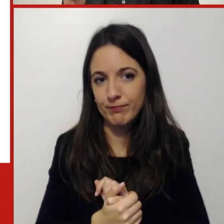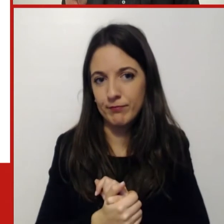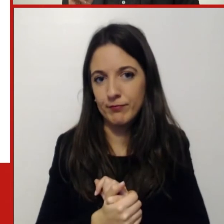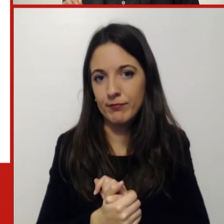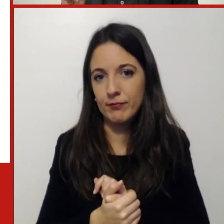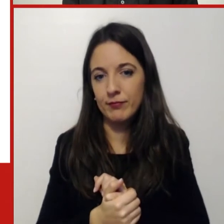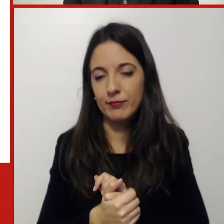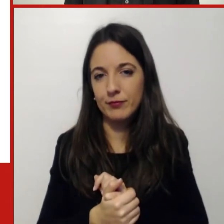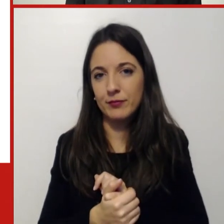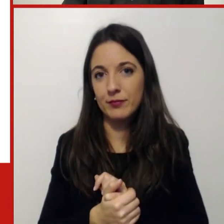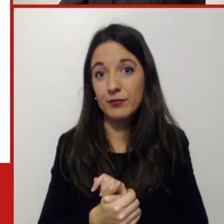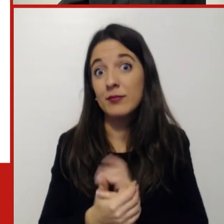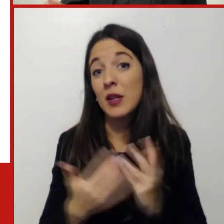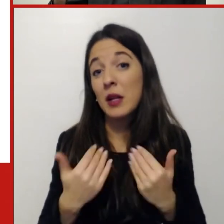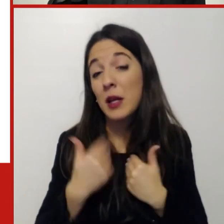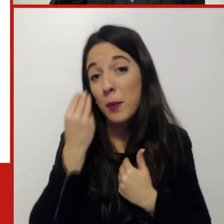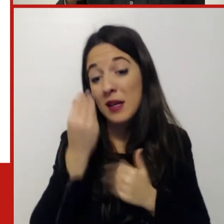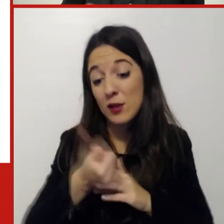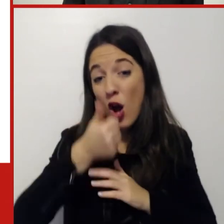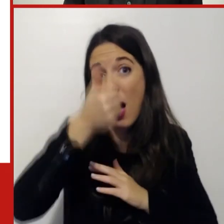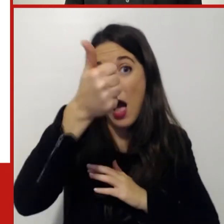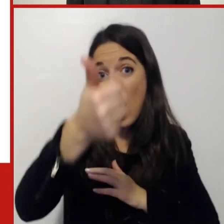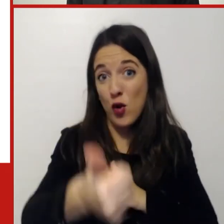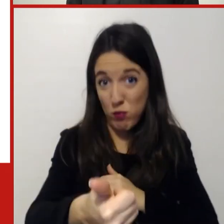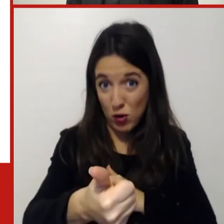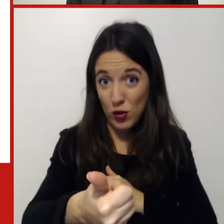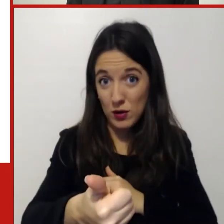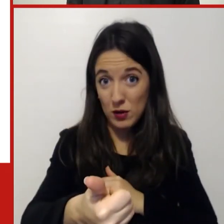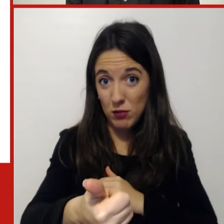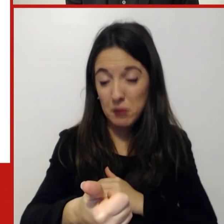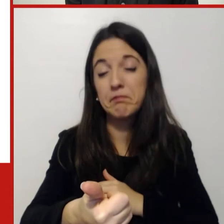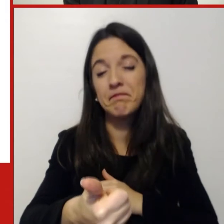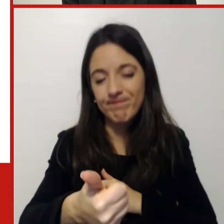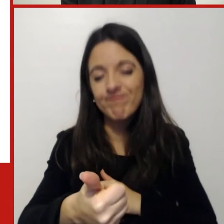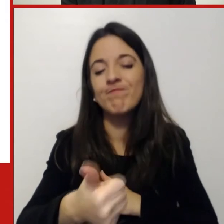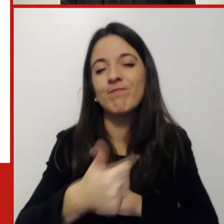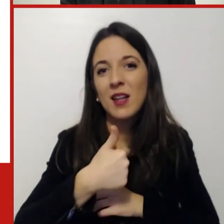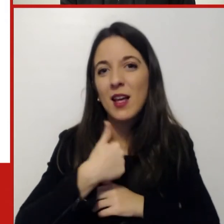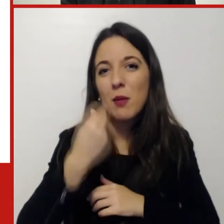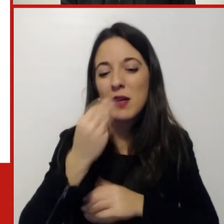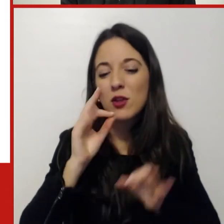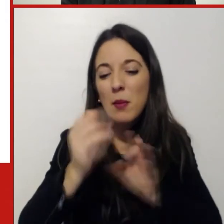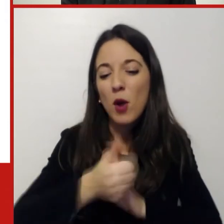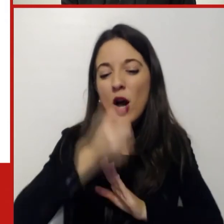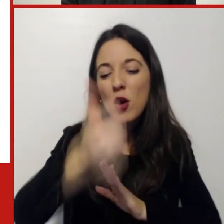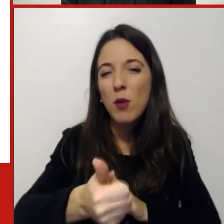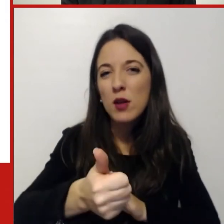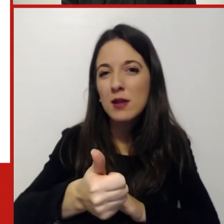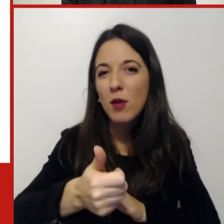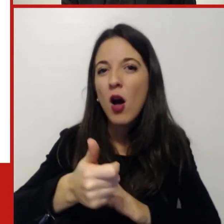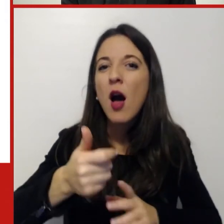il prossimo anno sarà ancora di più un laboratorio di apprendimento per tutti noi.